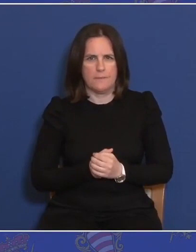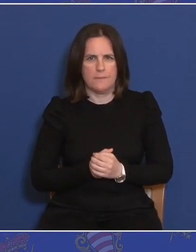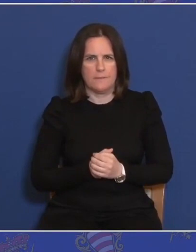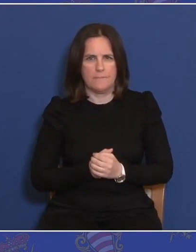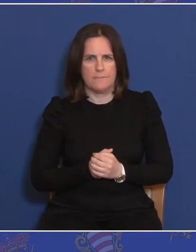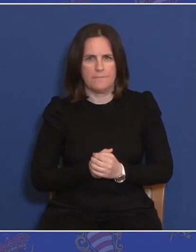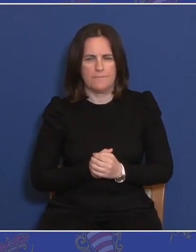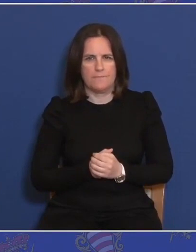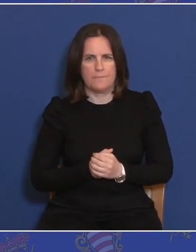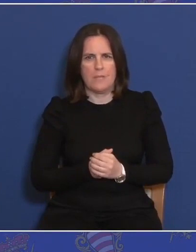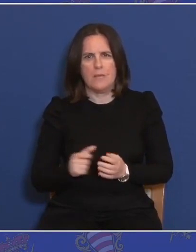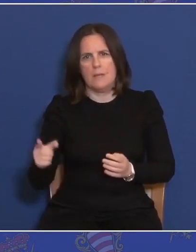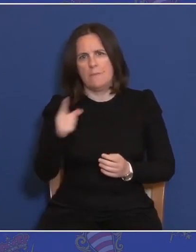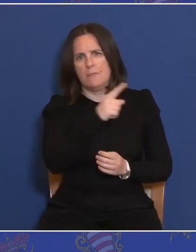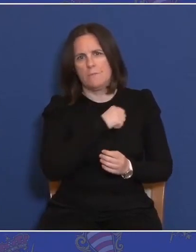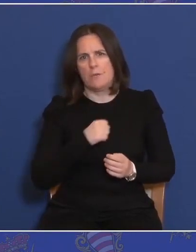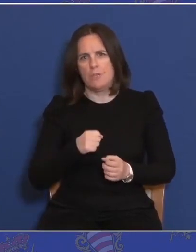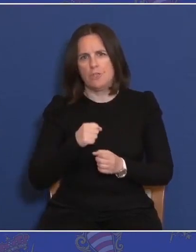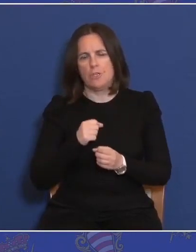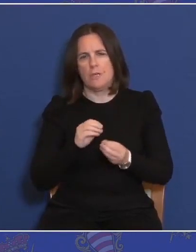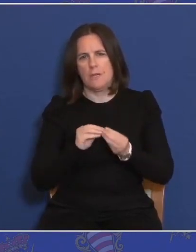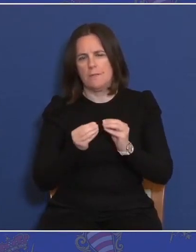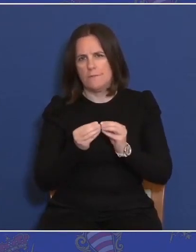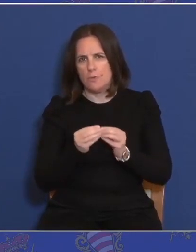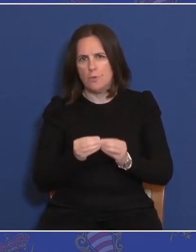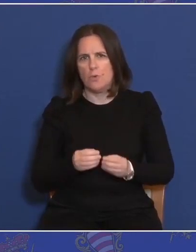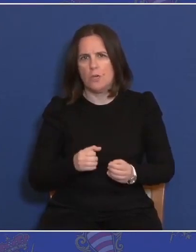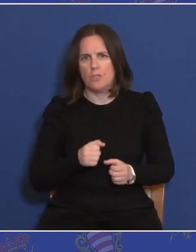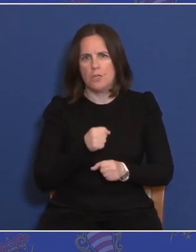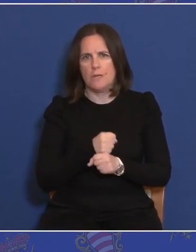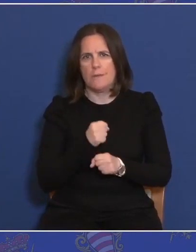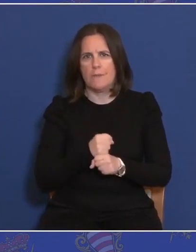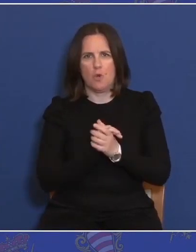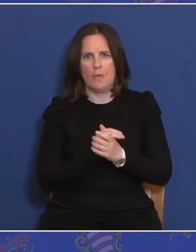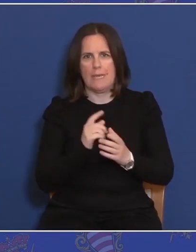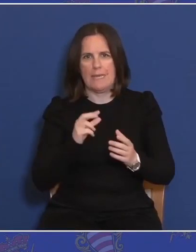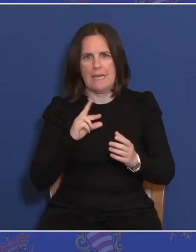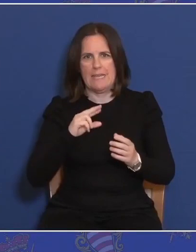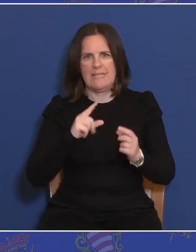tvrtku koja će izvesti radove i na onim skalinima.